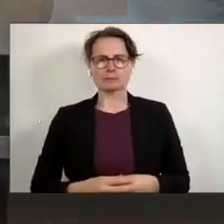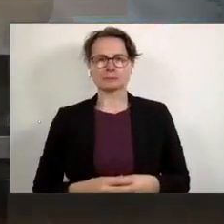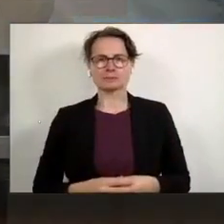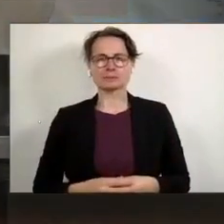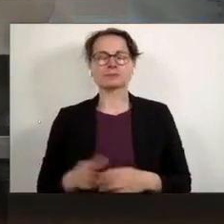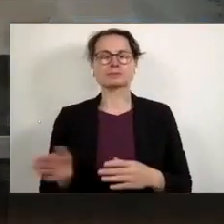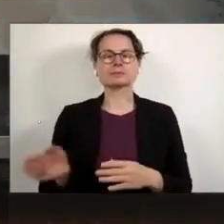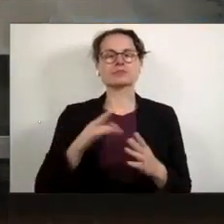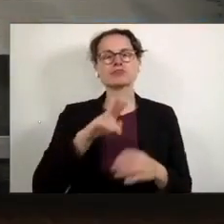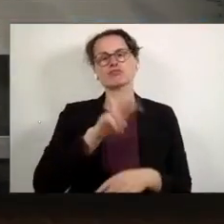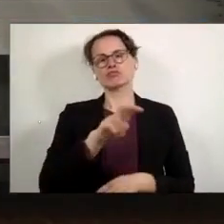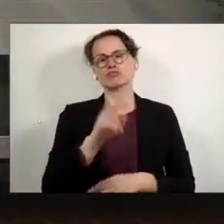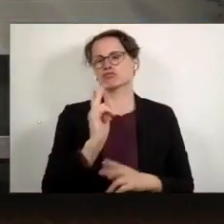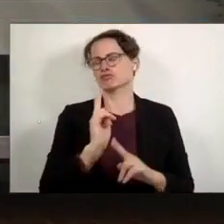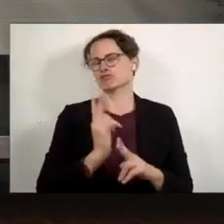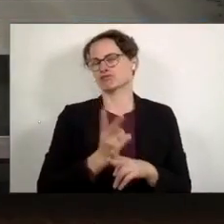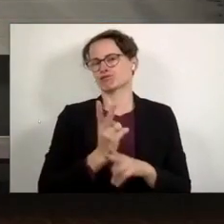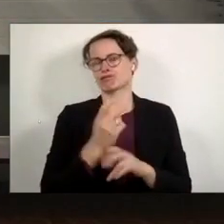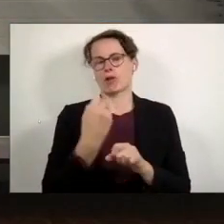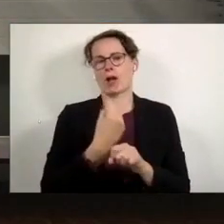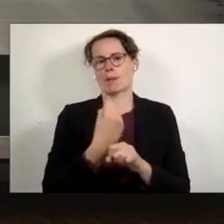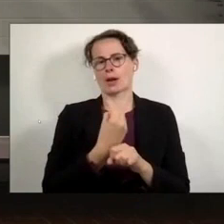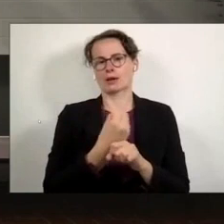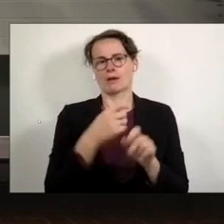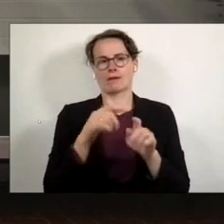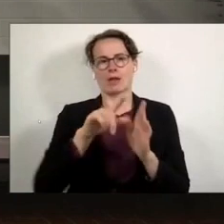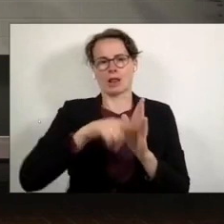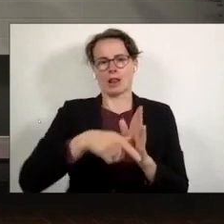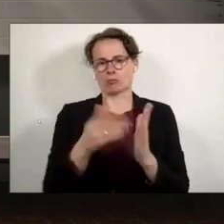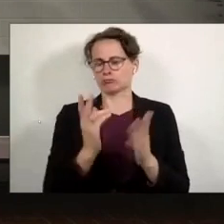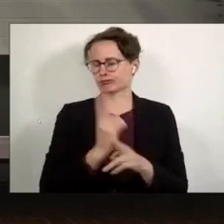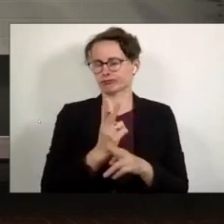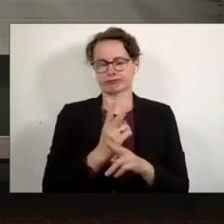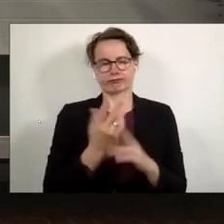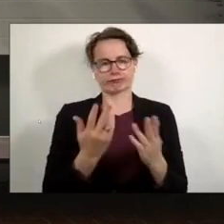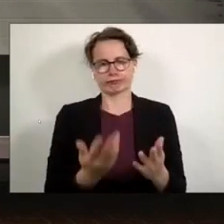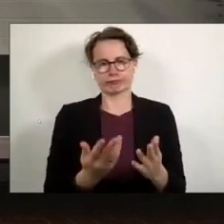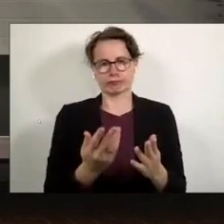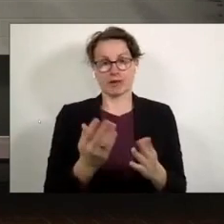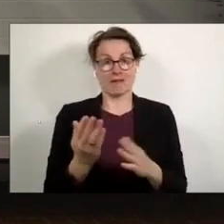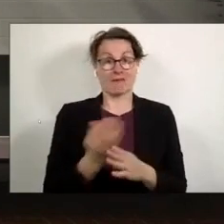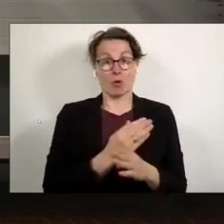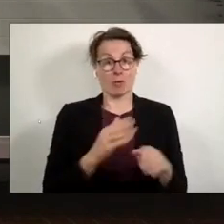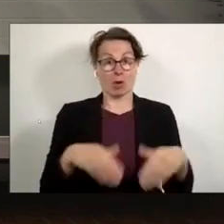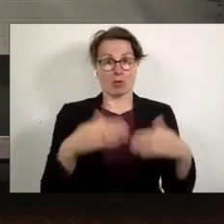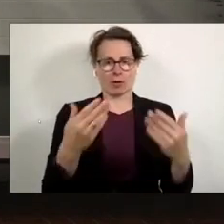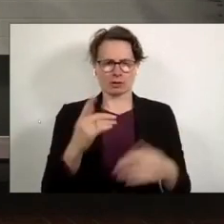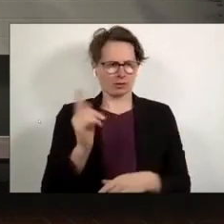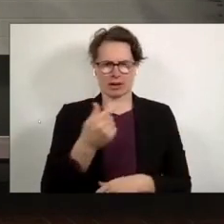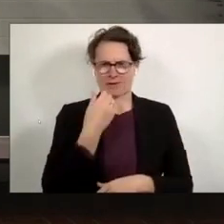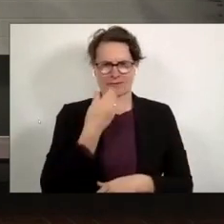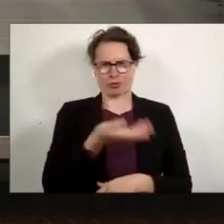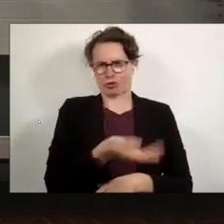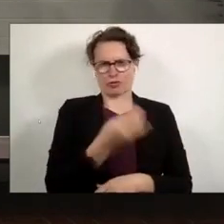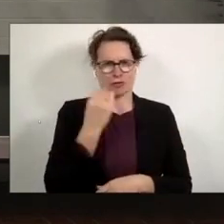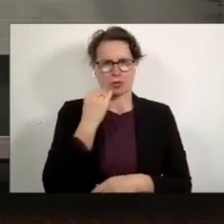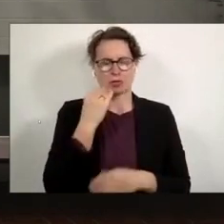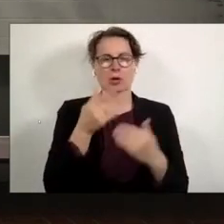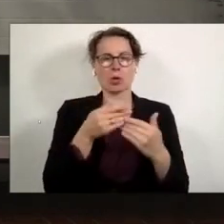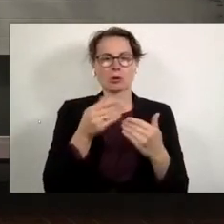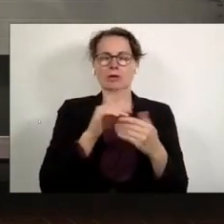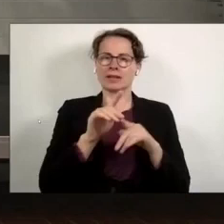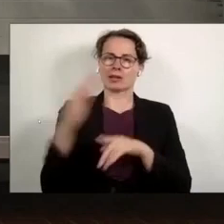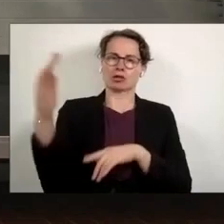Kreuzberg war immer ein Arbeiterinviertel und ist auch immer eins geblieben. Vor dem Mauerfall wollte hier niemand leben, weil es im Schatten der Mauer lag.